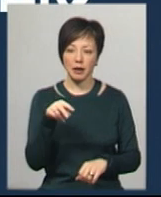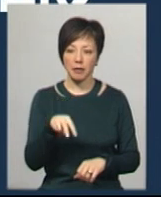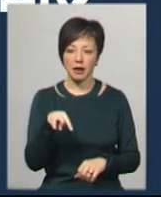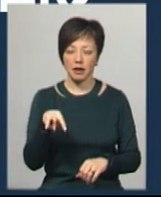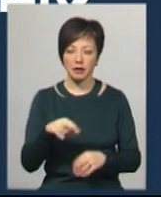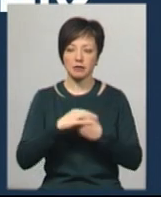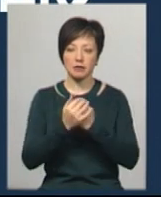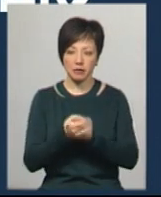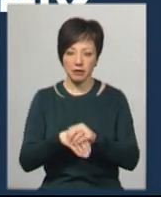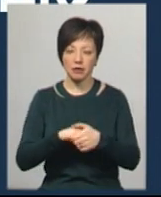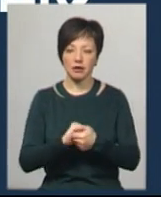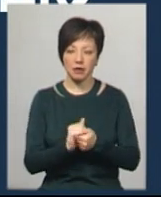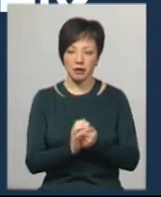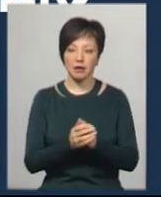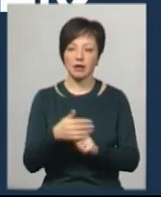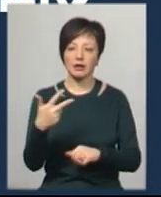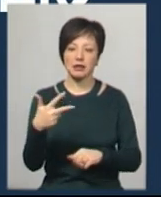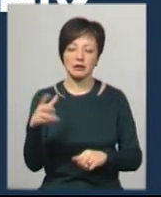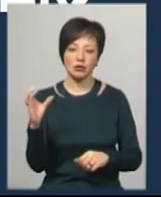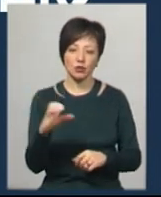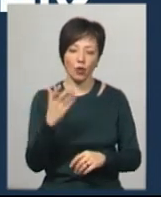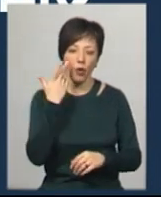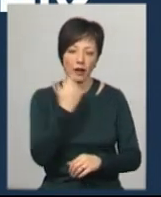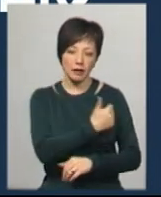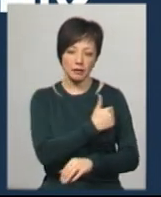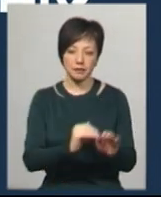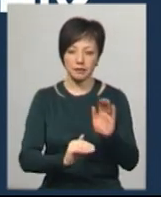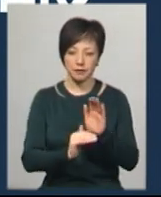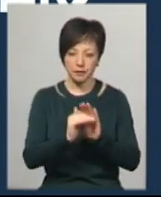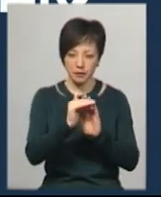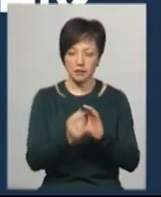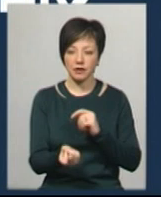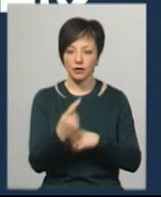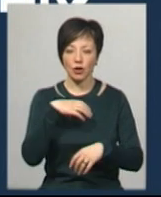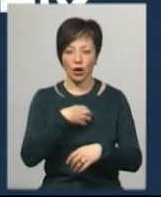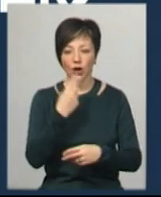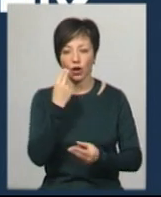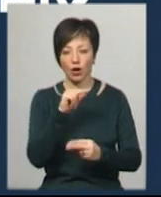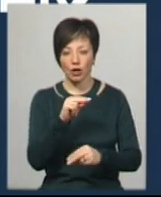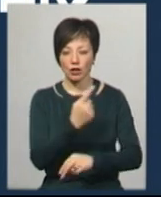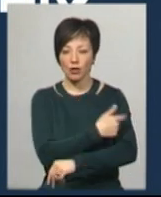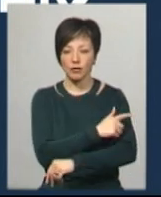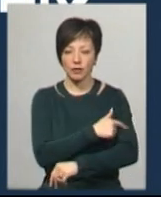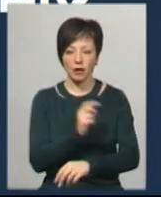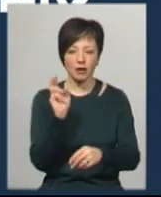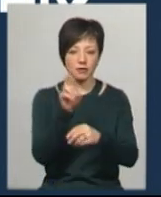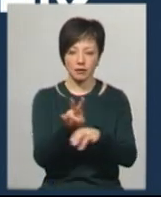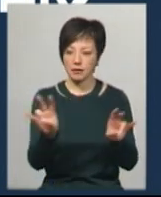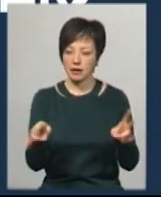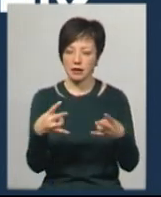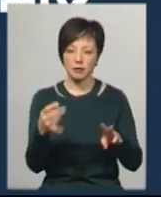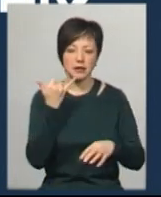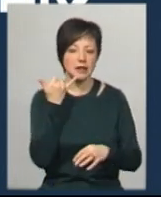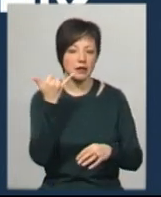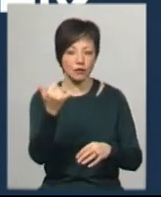втирати так само пів хвилини поспіль. Коли піднялась температура і з'явився кашель, краще до поліклініки найти. Натомість слід